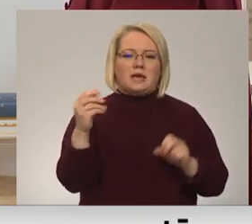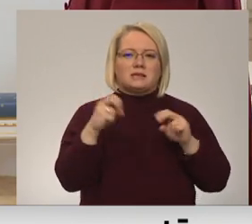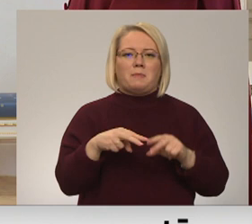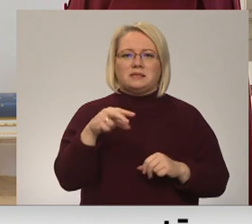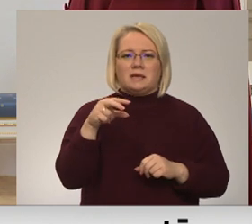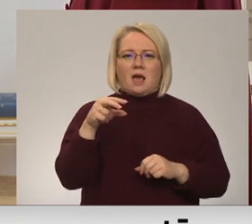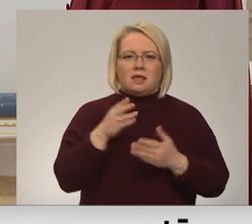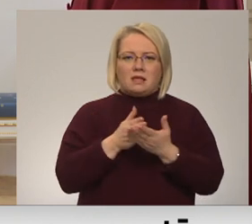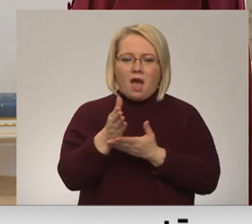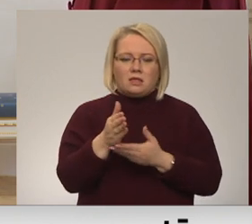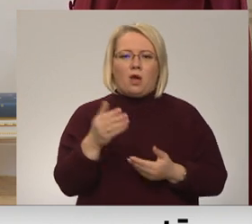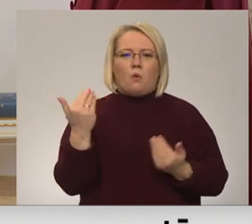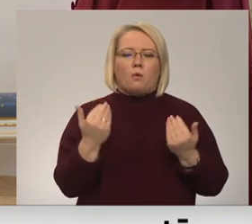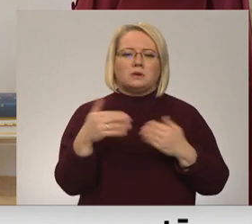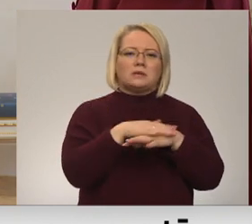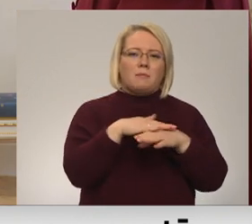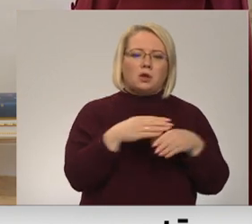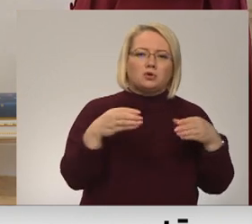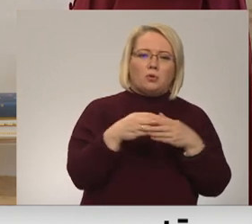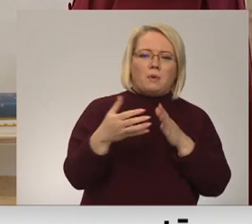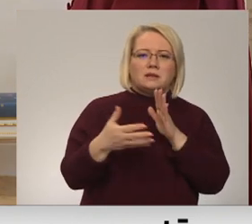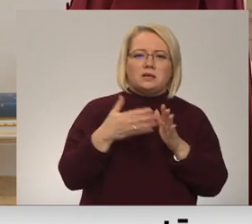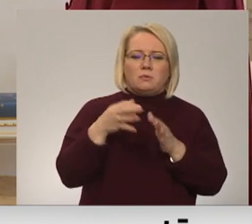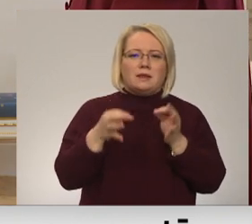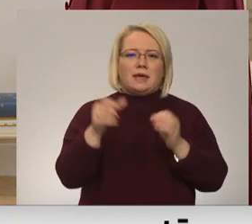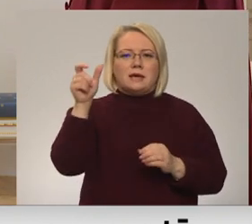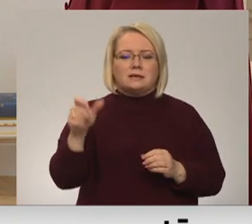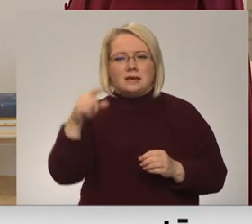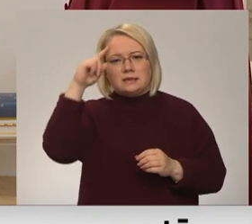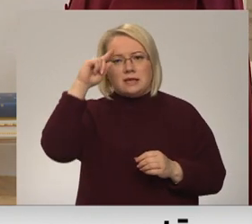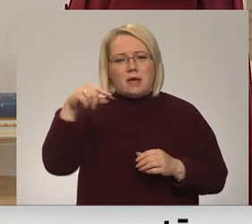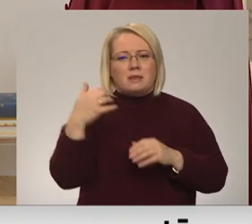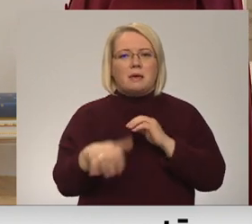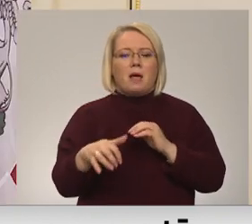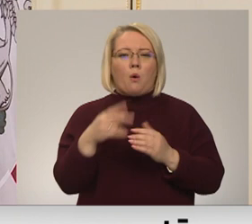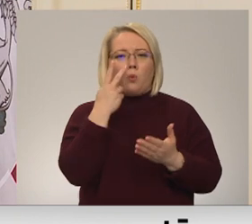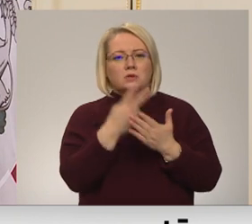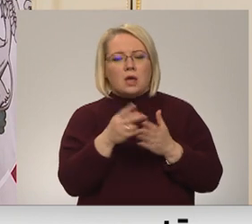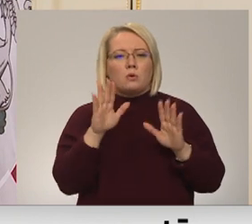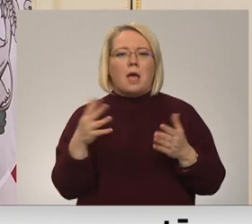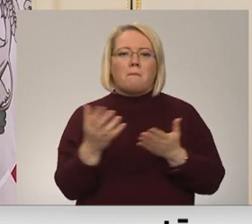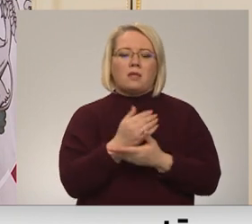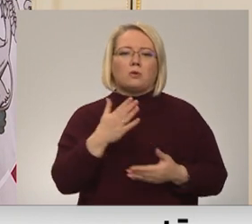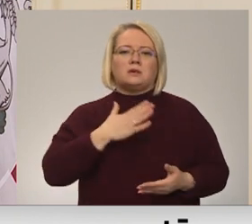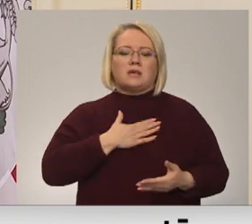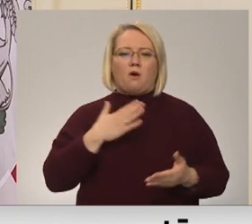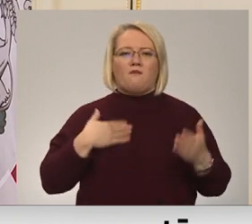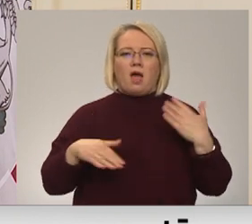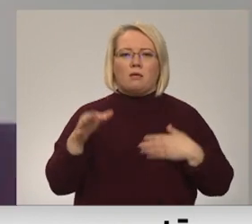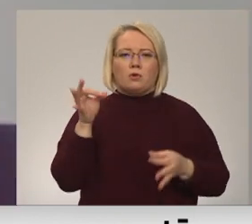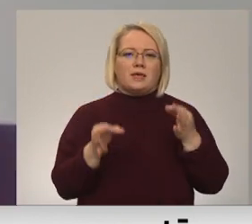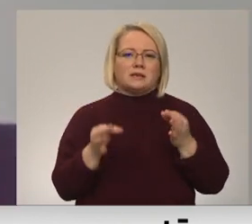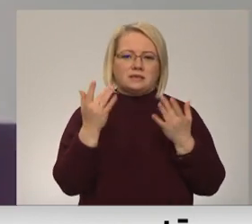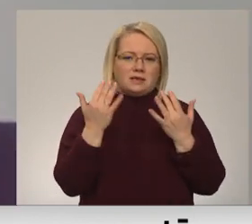un tādēļ kāds sabiedrības grupas varētu izmantot tiesnes visiem zināmos liberālos uzskatus, lai panāktu sev vēlamo tiesas iznākumu.